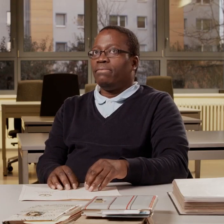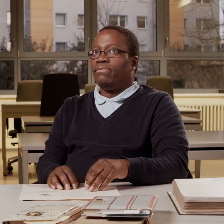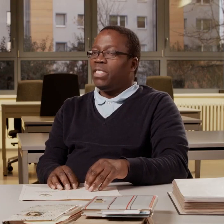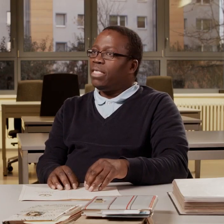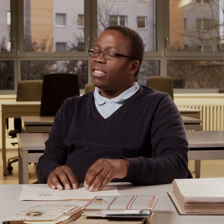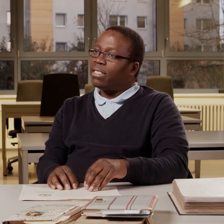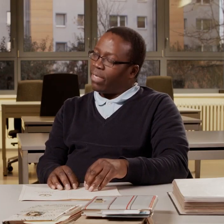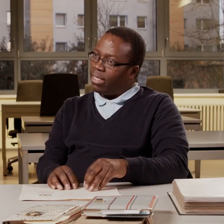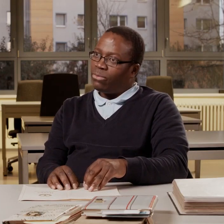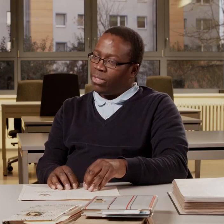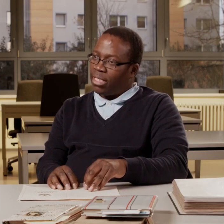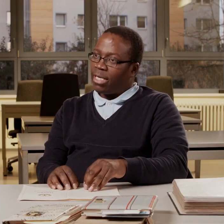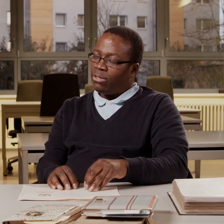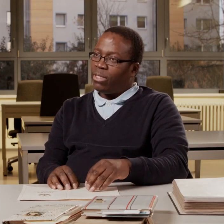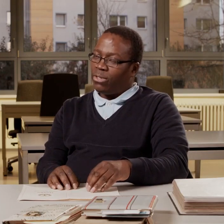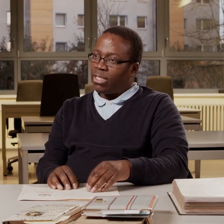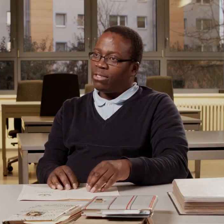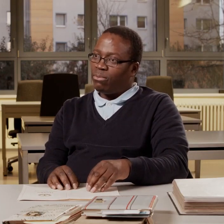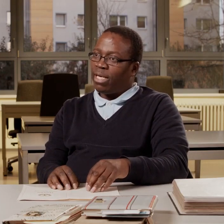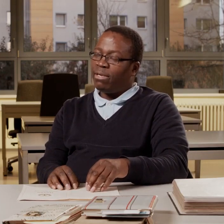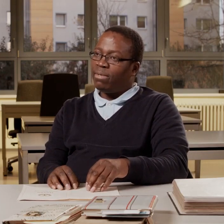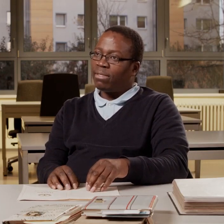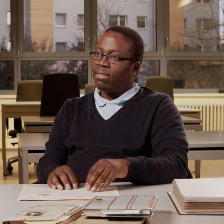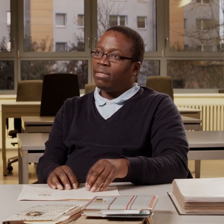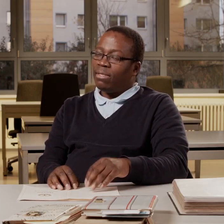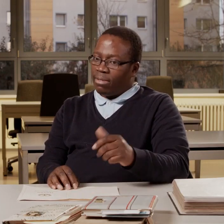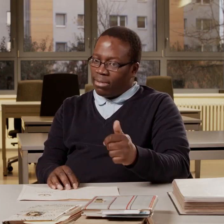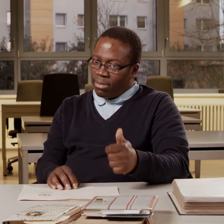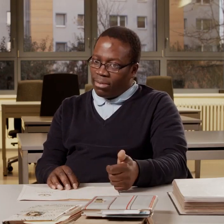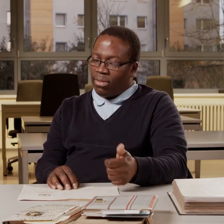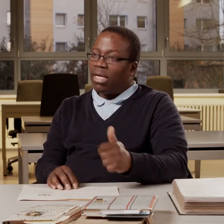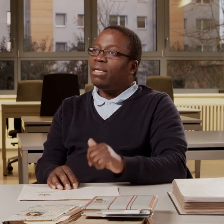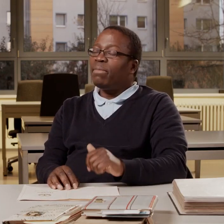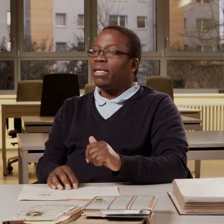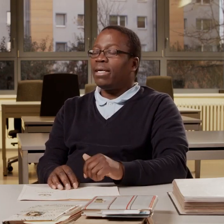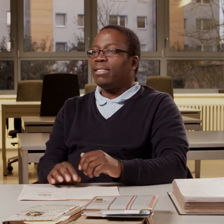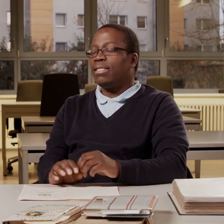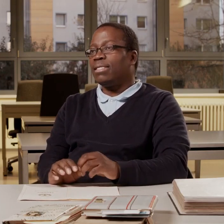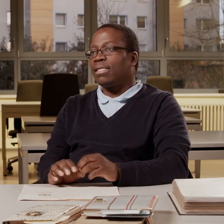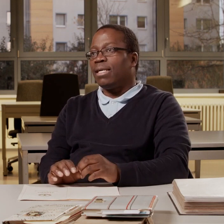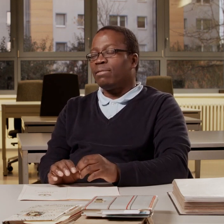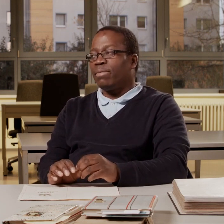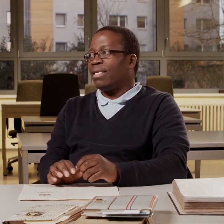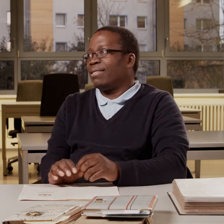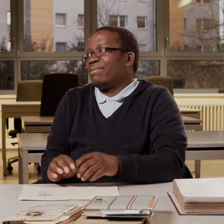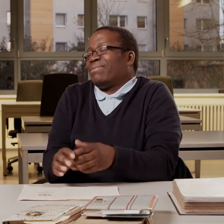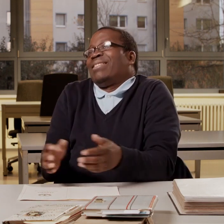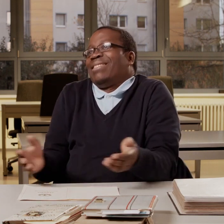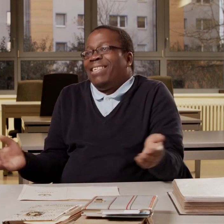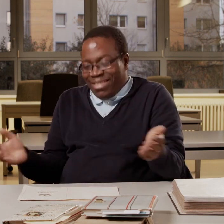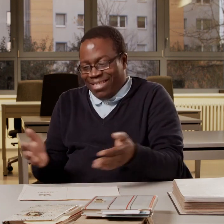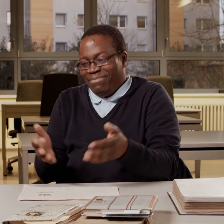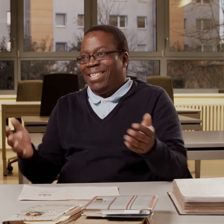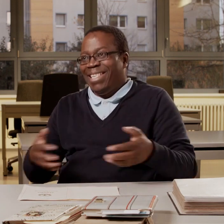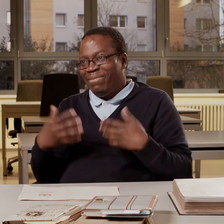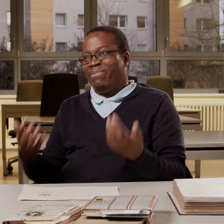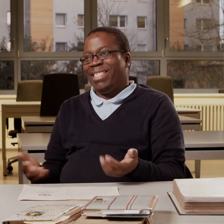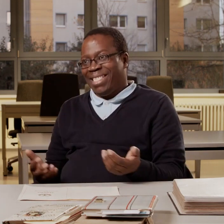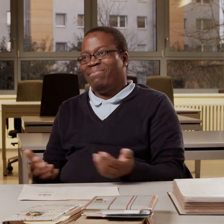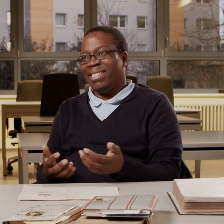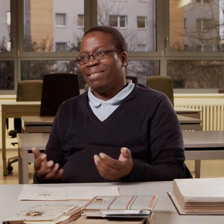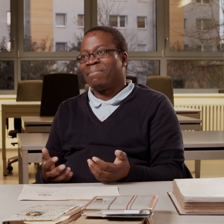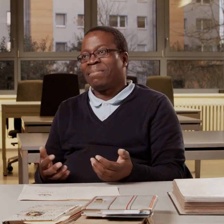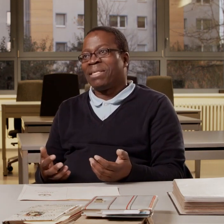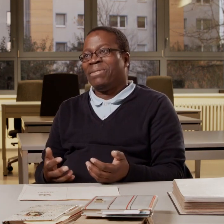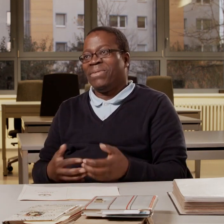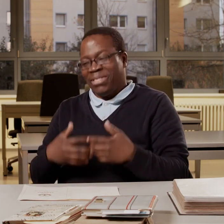Mittlerweile finde ich, es war eine gute Entscheidung, in Deutschland zu bleiben. Immerhin hat dieses Land mein Leben